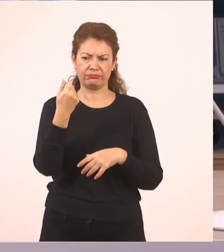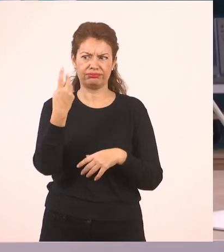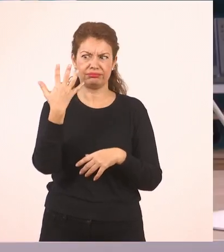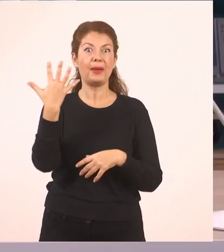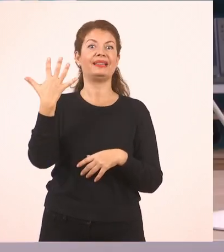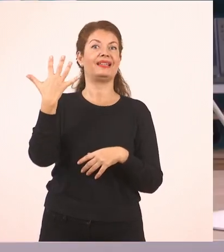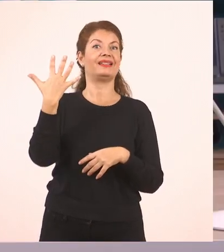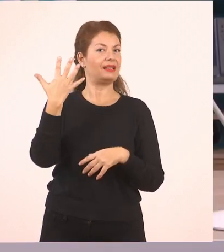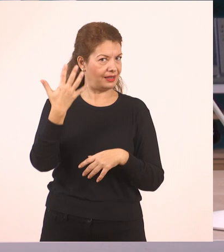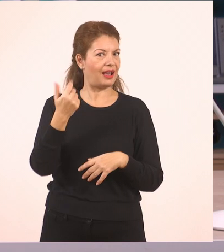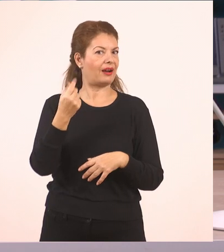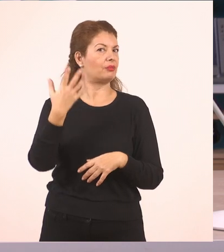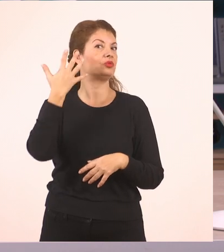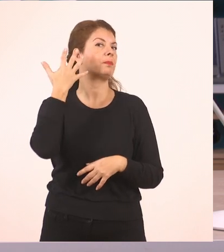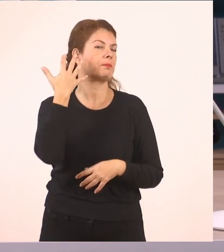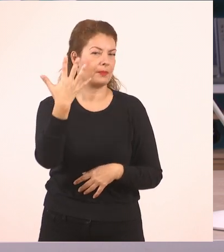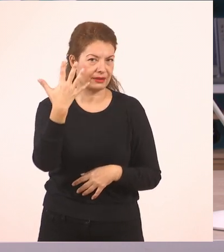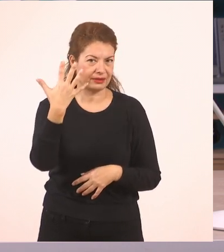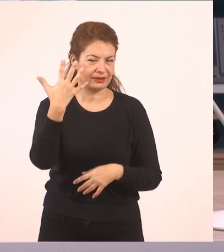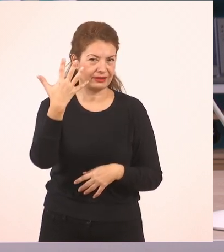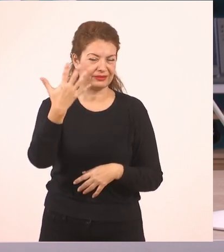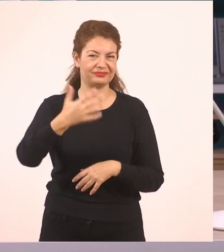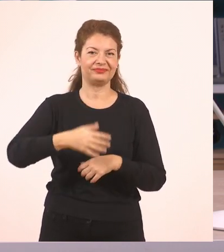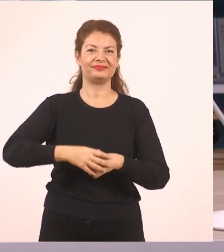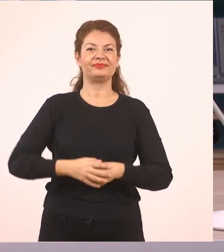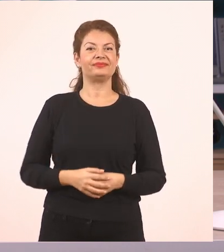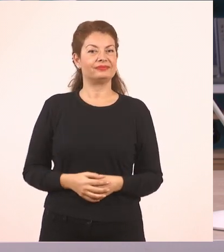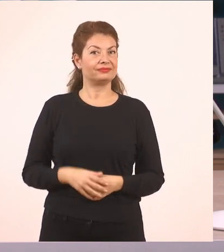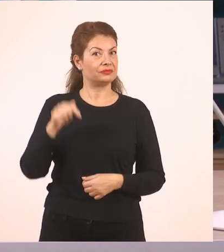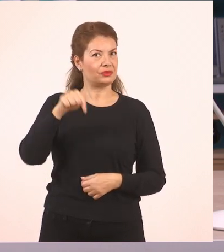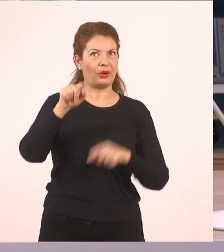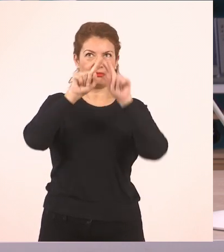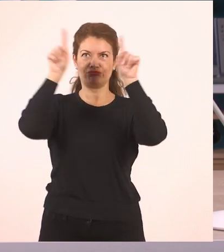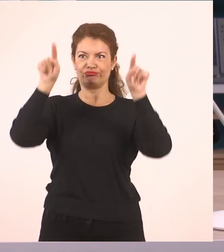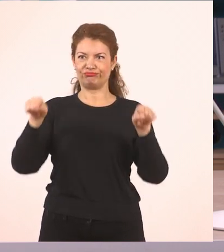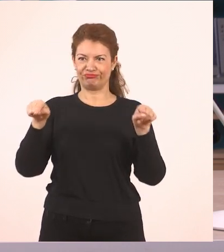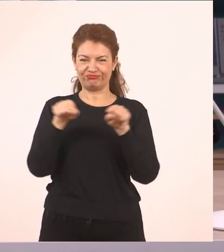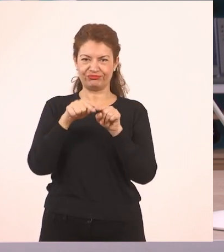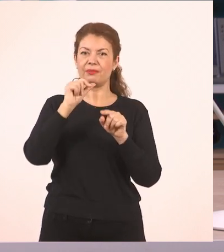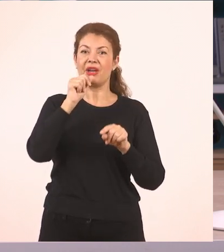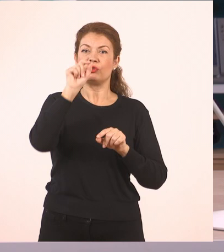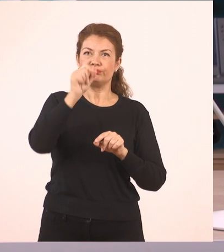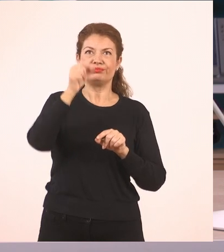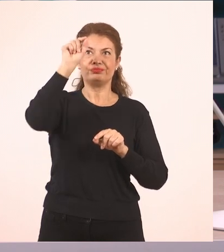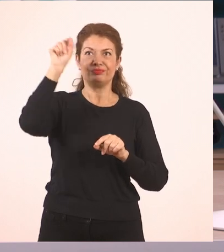μπροστά σου, έχεις το νούμερο 5 μπροστά σου. Και πάμε να φτιάξουμε το ζαράκι μας.